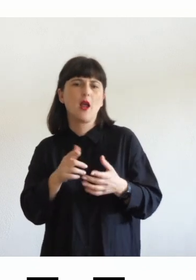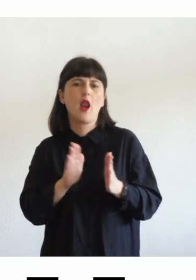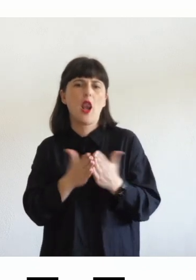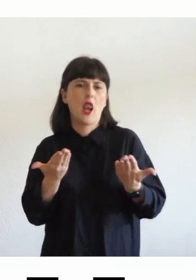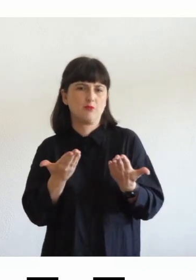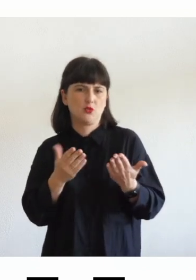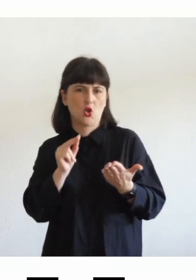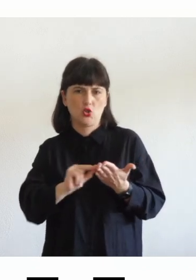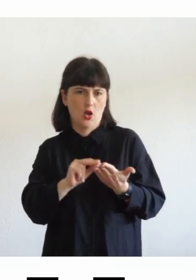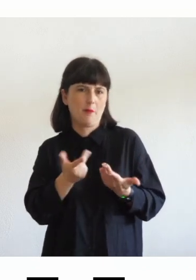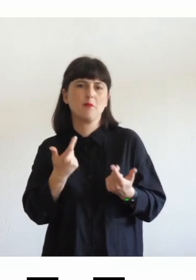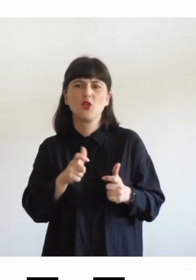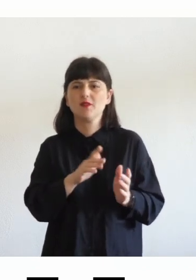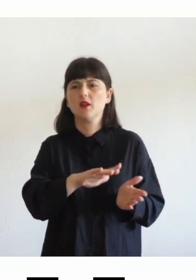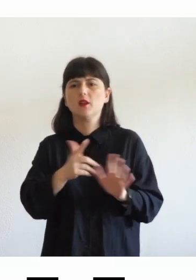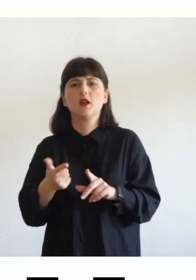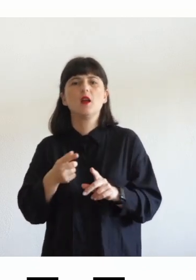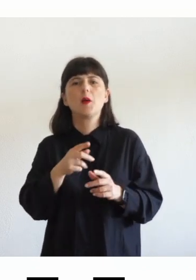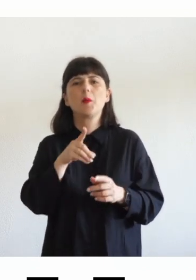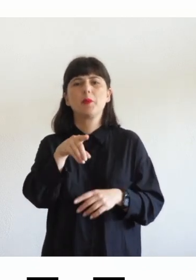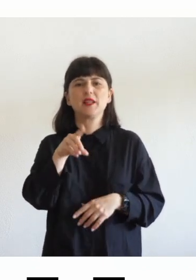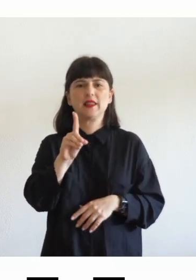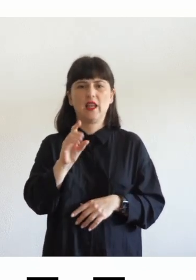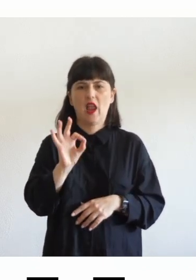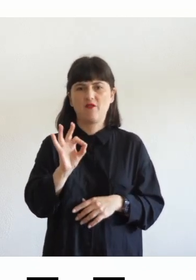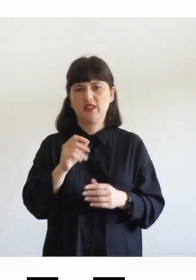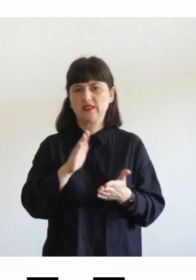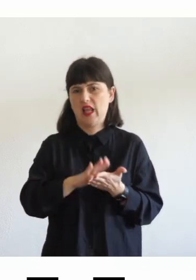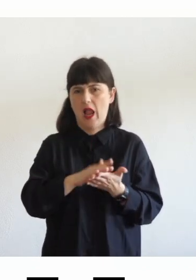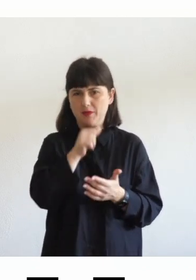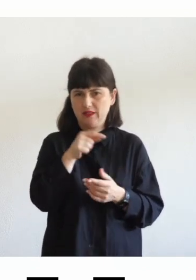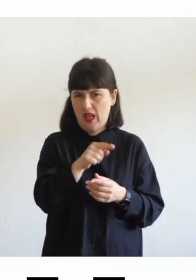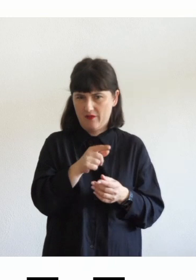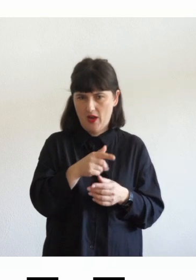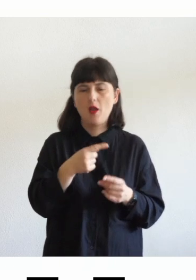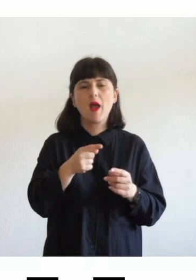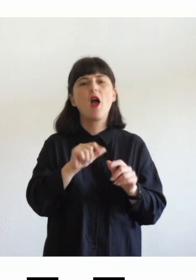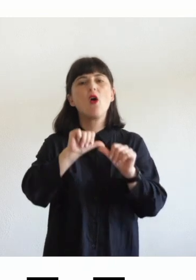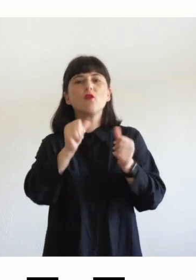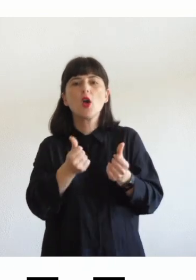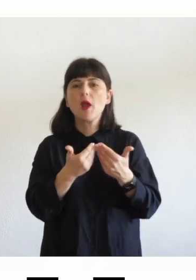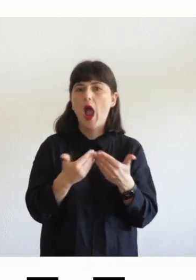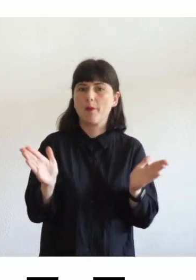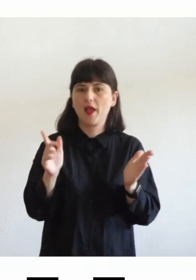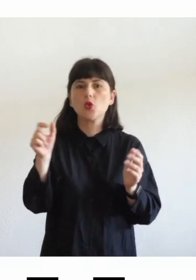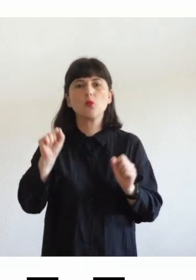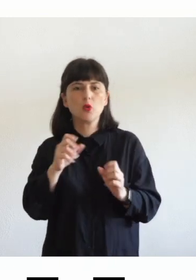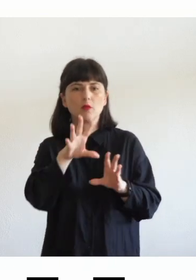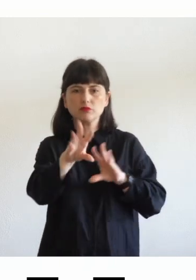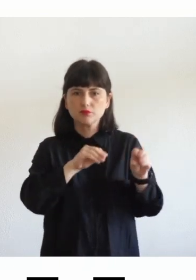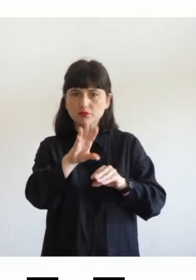stampa in realtà e può essere un formato aperto quindi io posso interagire